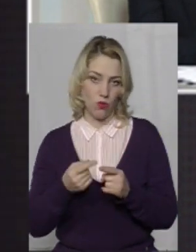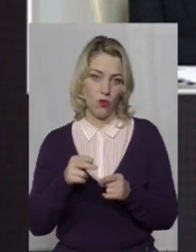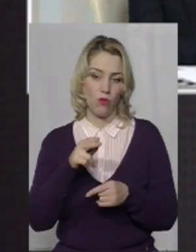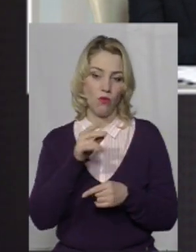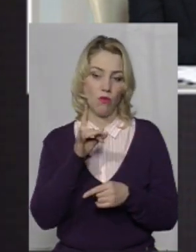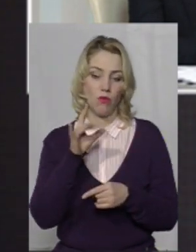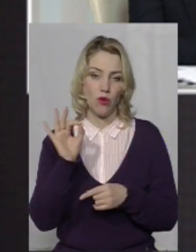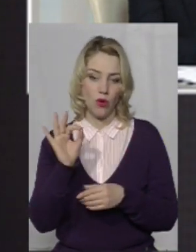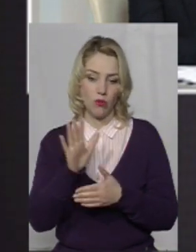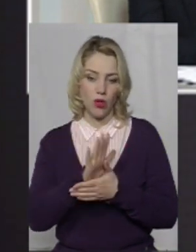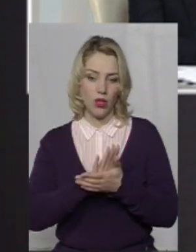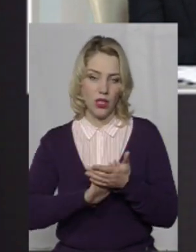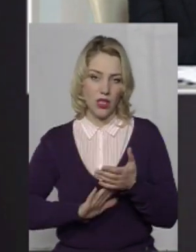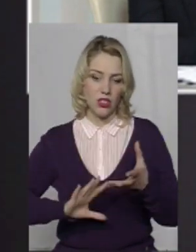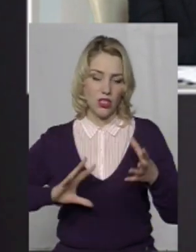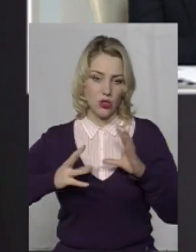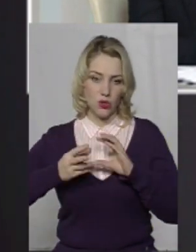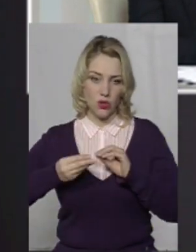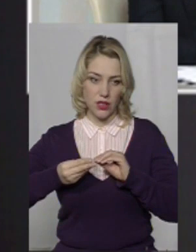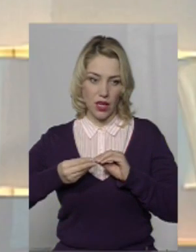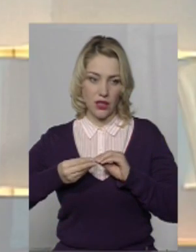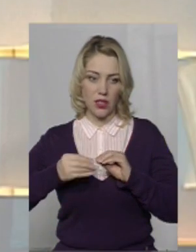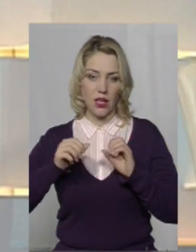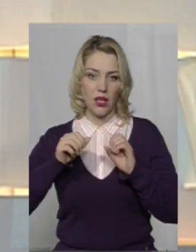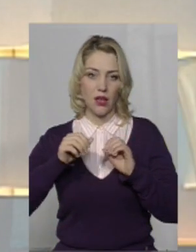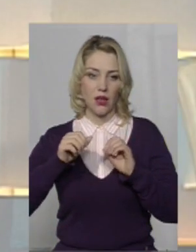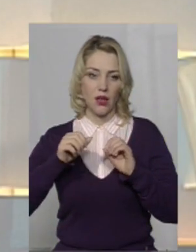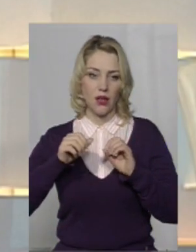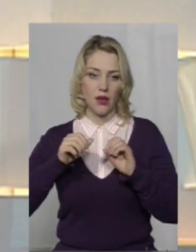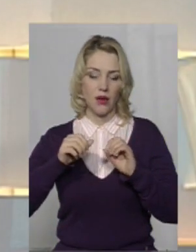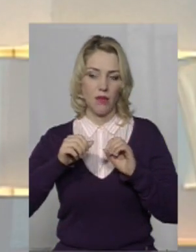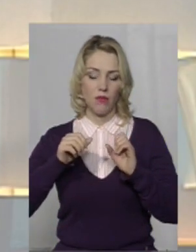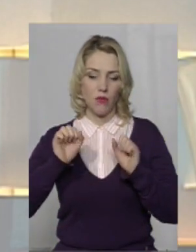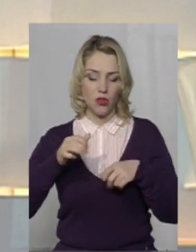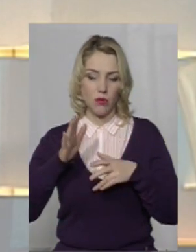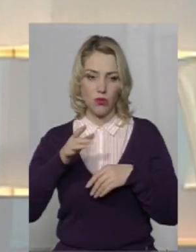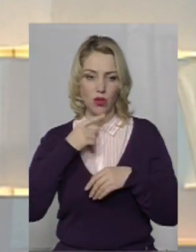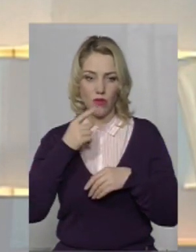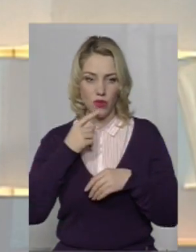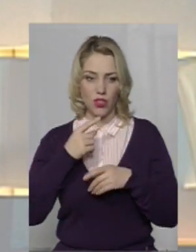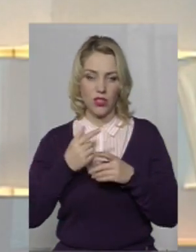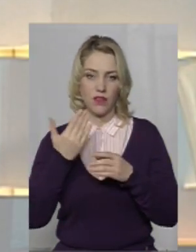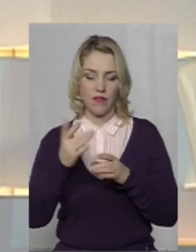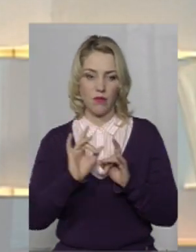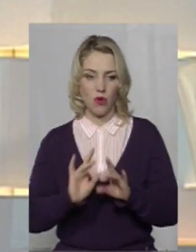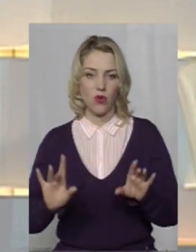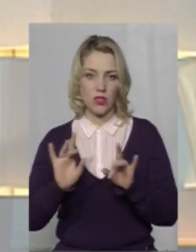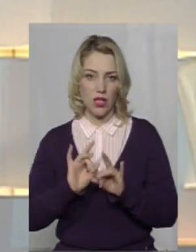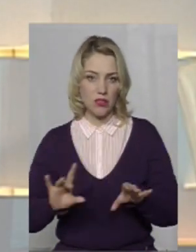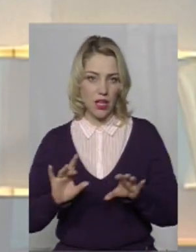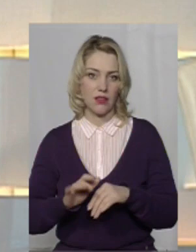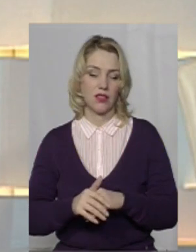подальші результати, мабуть, буде доцільніше вам розказати